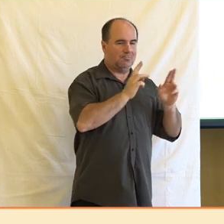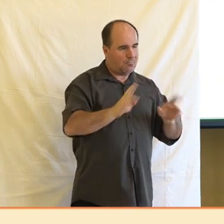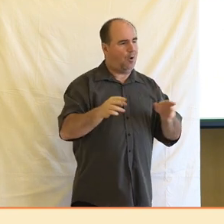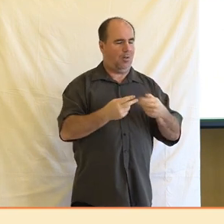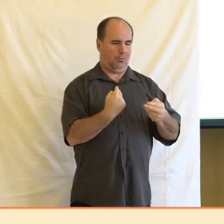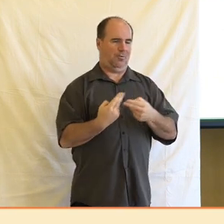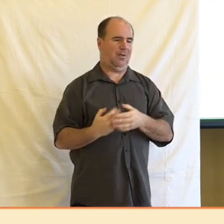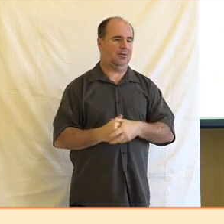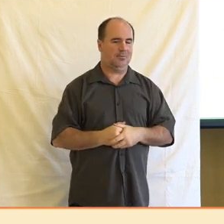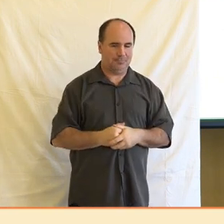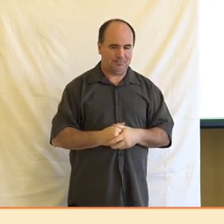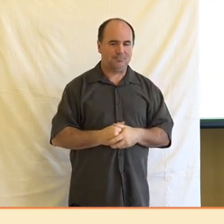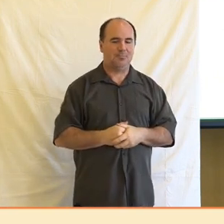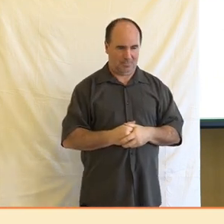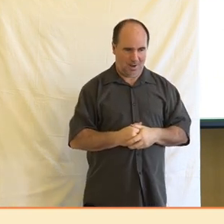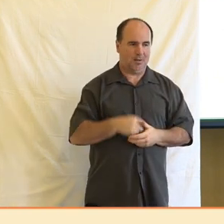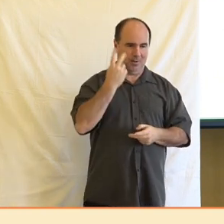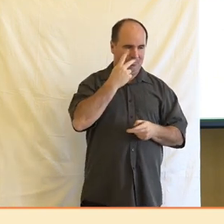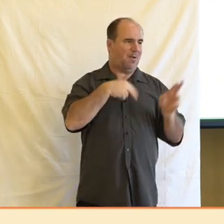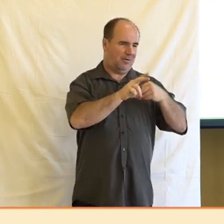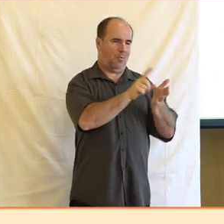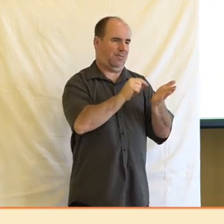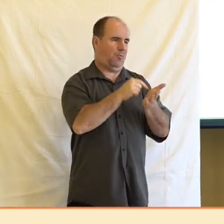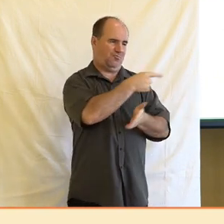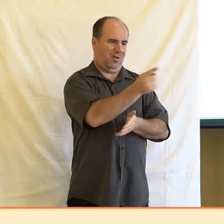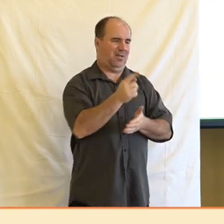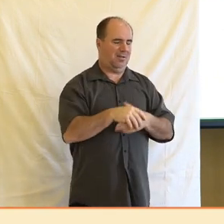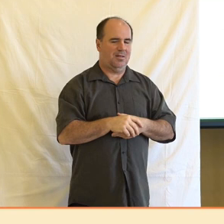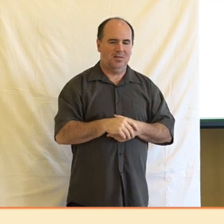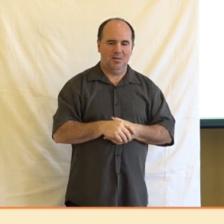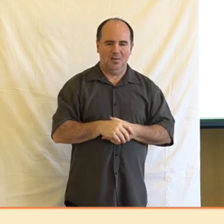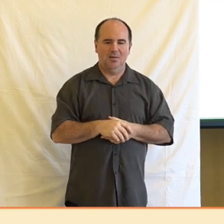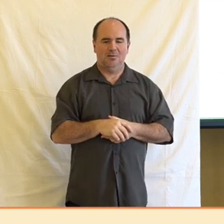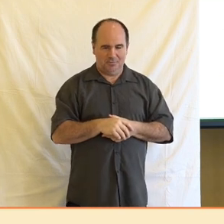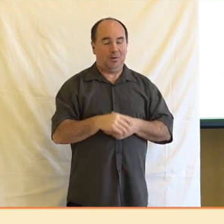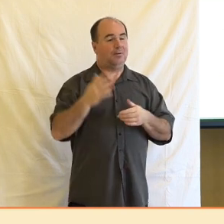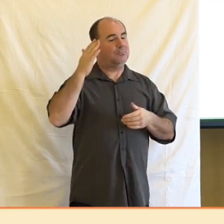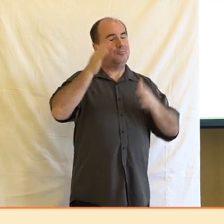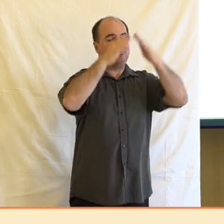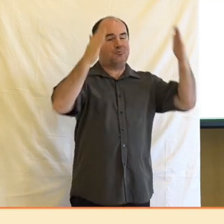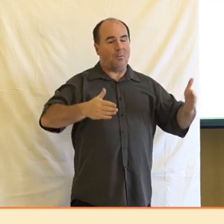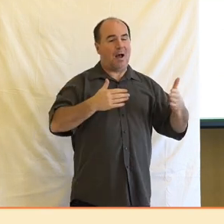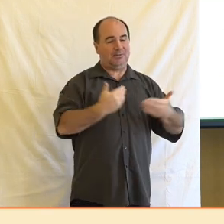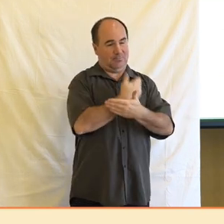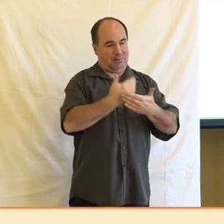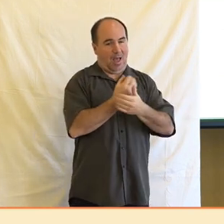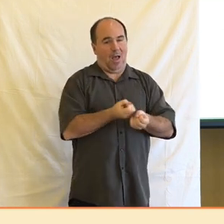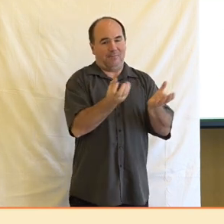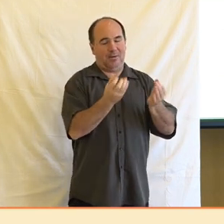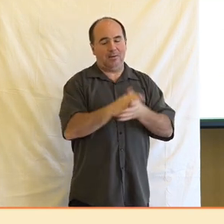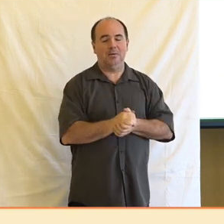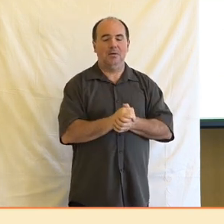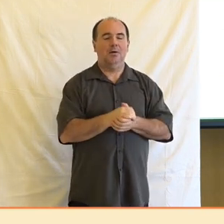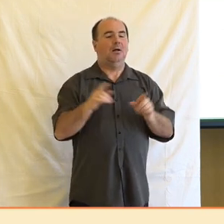vzhledem k povaze jejich práce udělala. Věda tady domácí zpravodajství následované politikou,